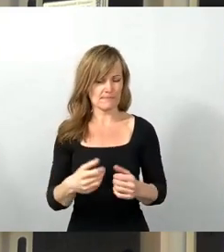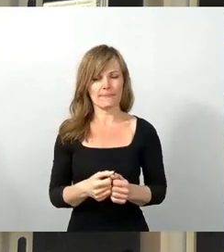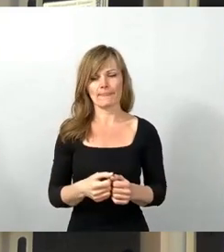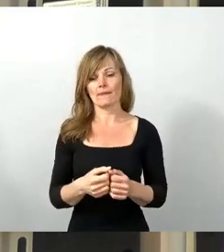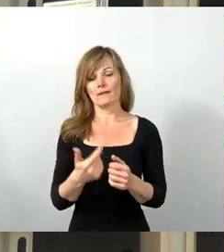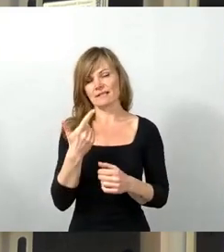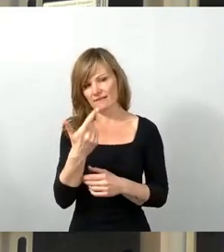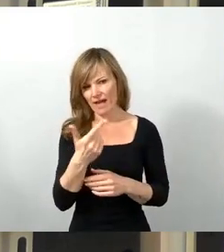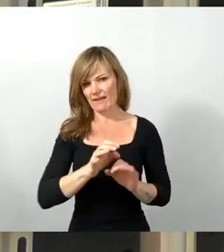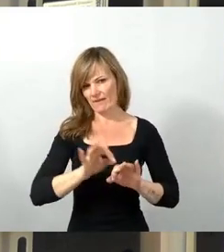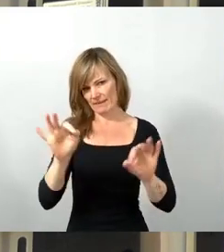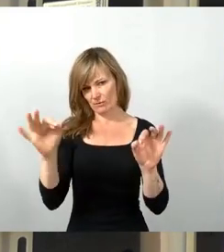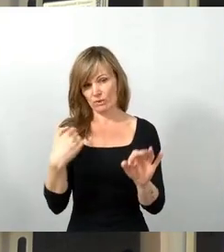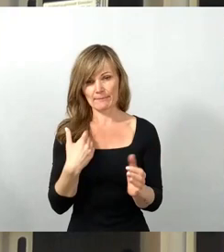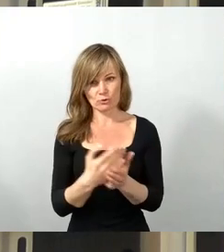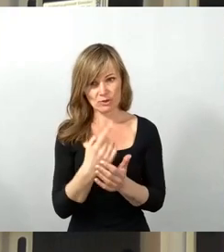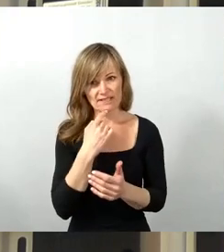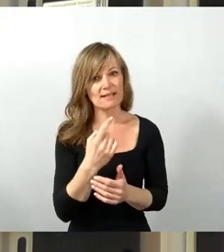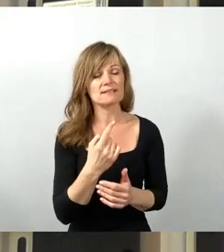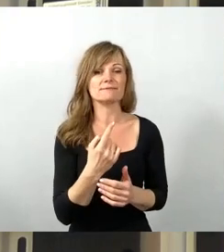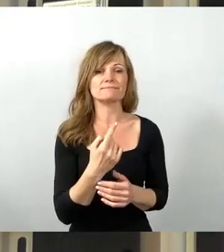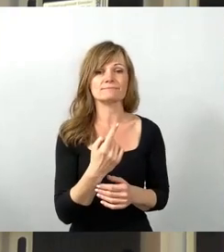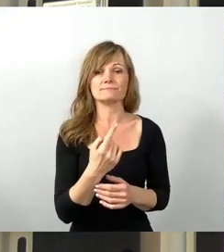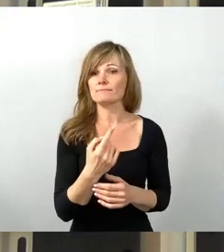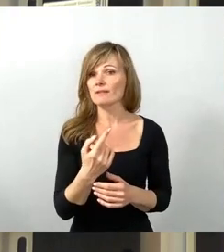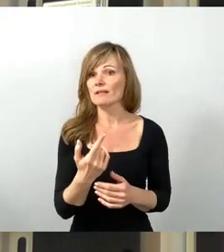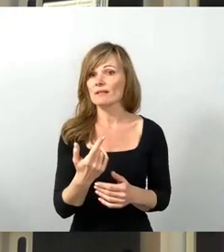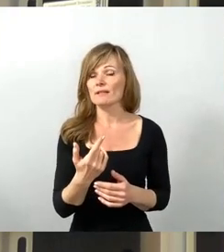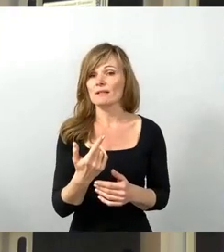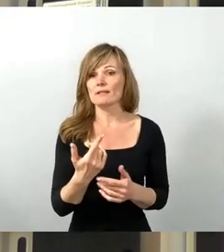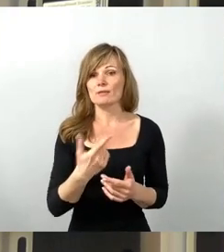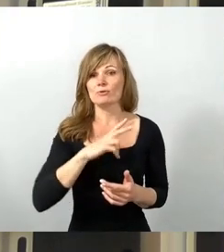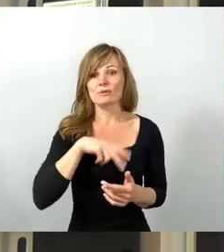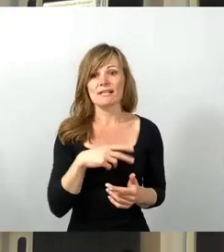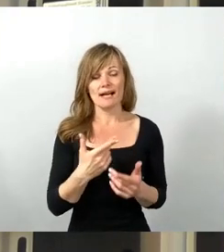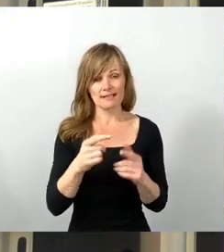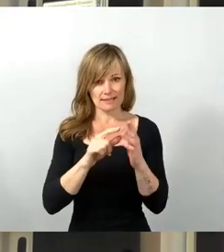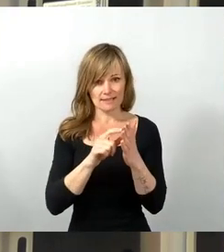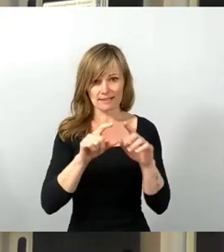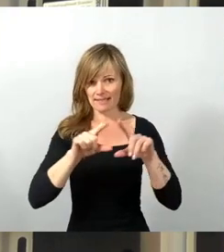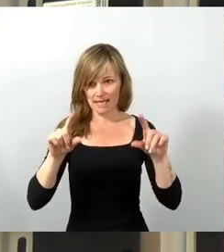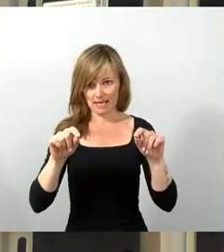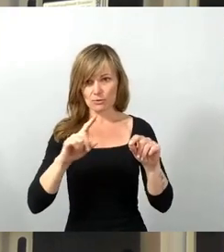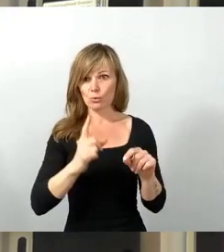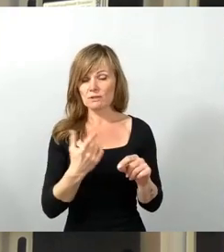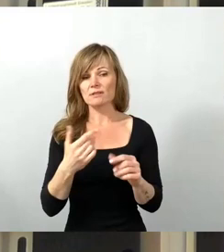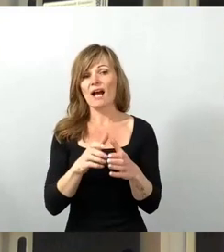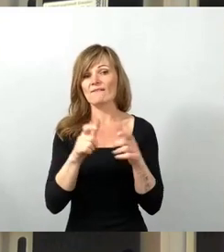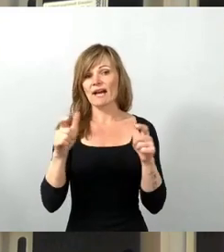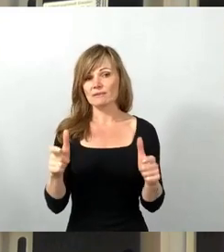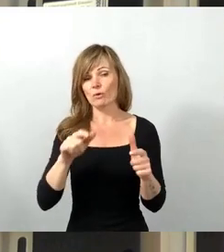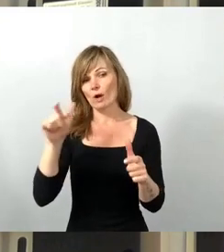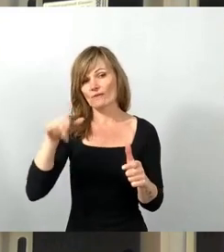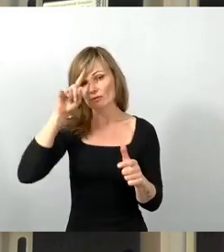haben neben dem Sozialticket durchaus auch die Erweiterung auf das Deutschlandticket vorgenommen. Das heißt,